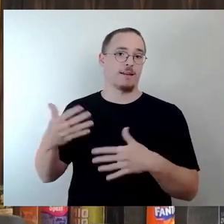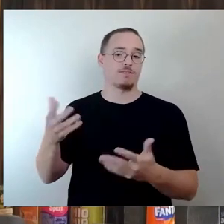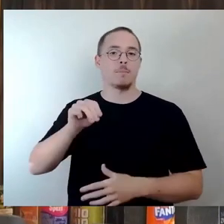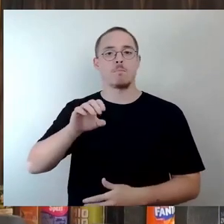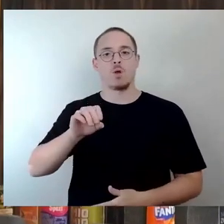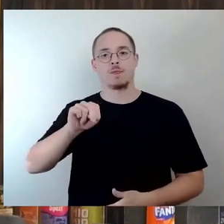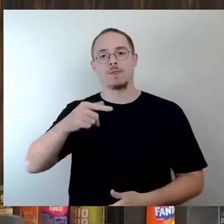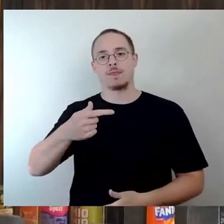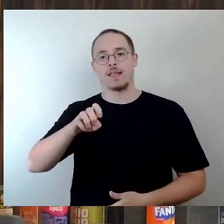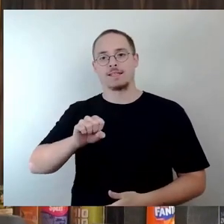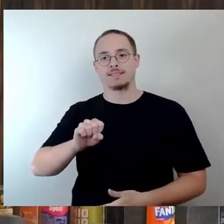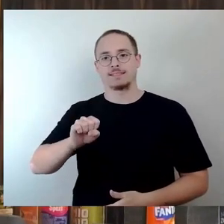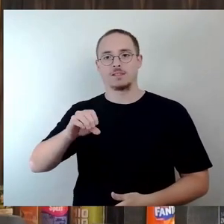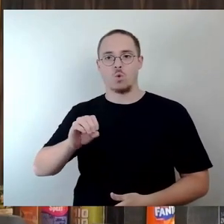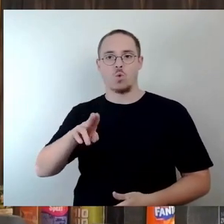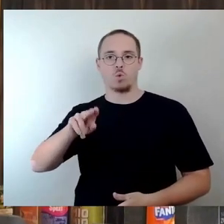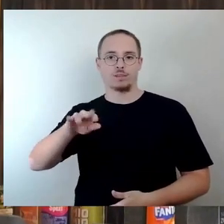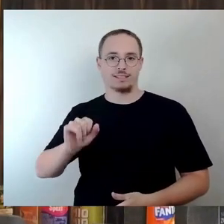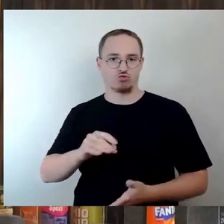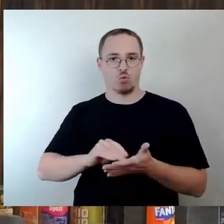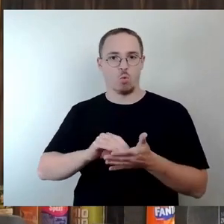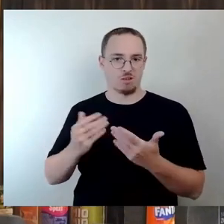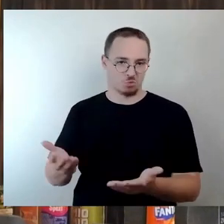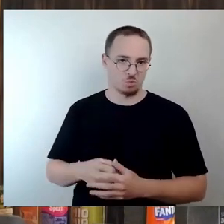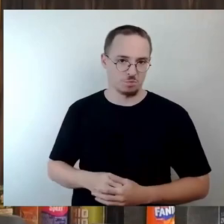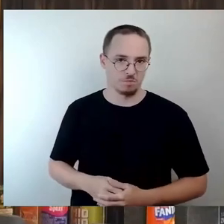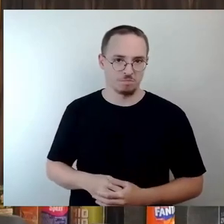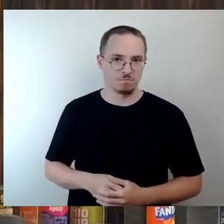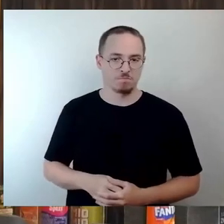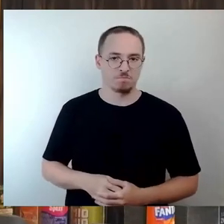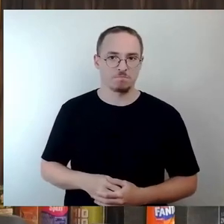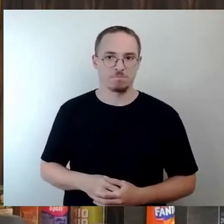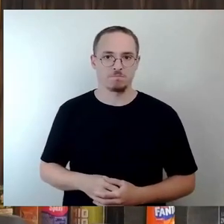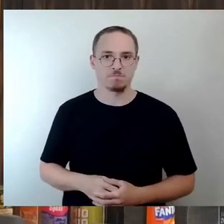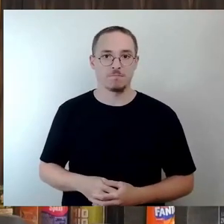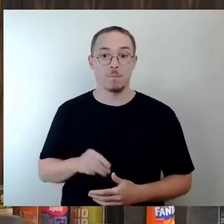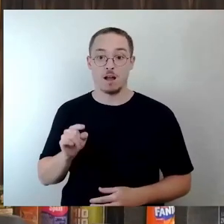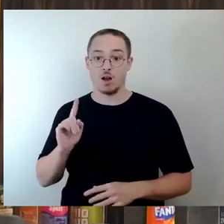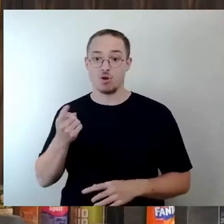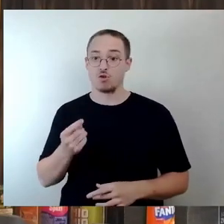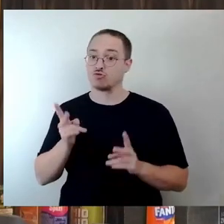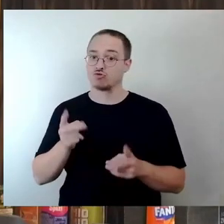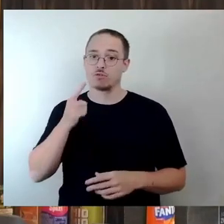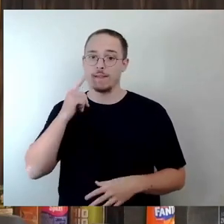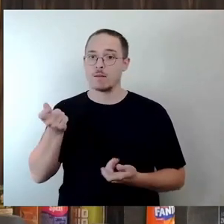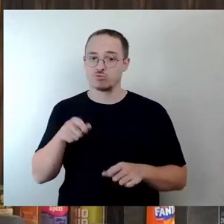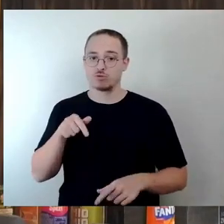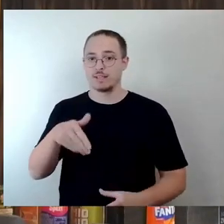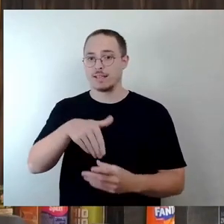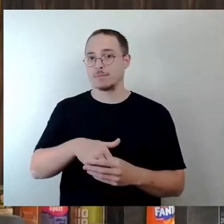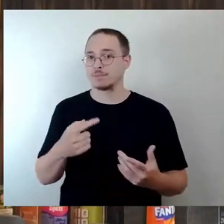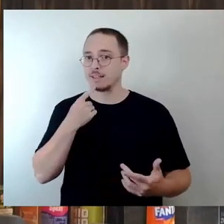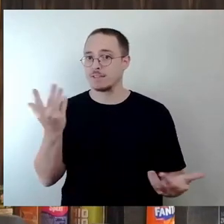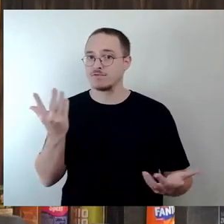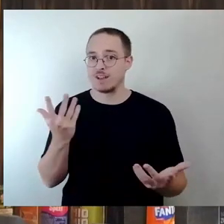2022 zu diesem damaligen Stadtratsbeschluss und in der heißt es, dass es im Zuge des von der SPD damals beantragten Sommerschulprogramms